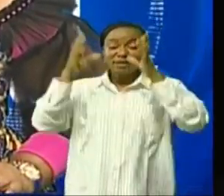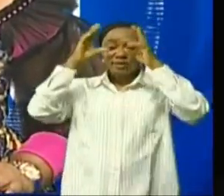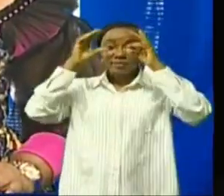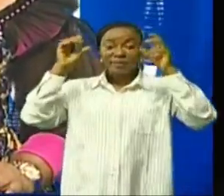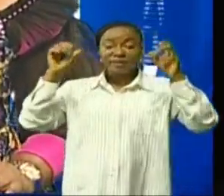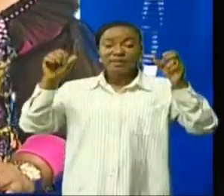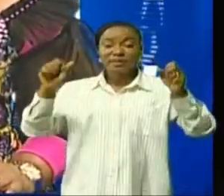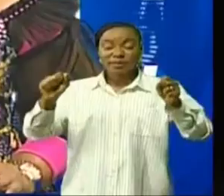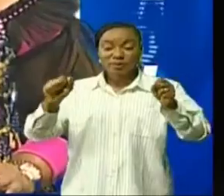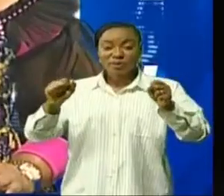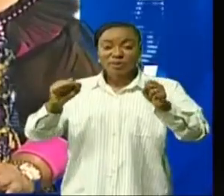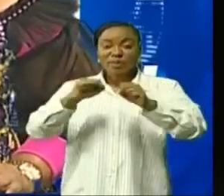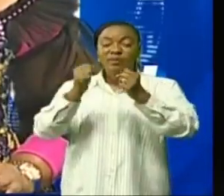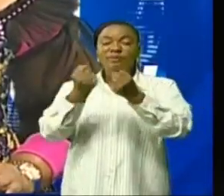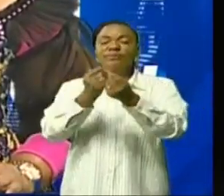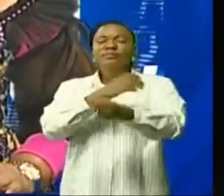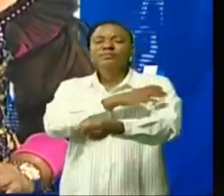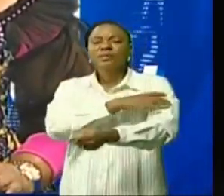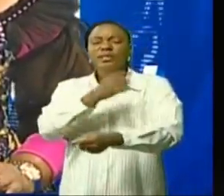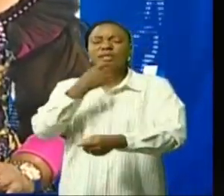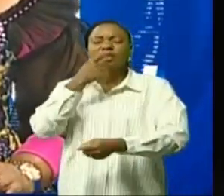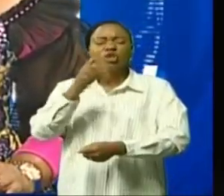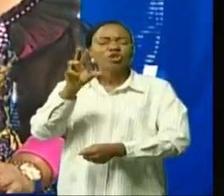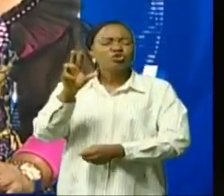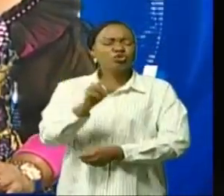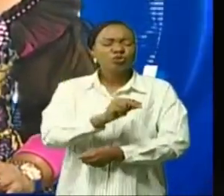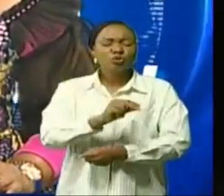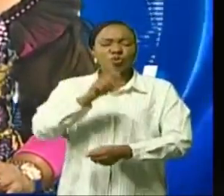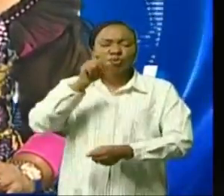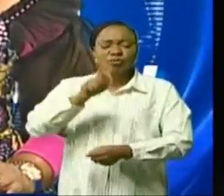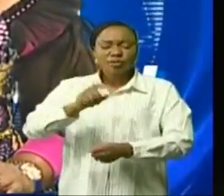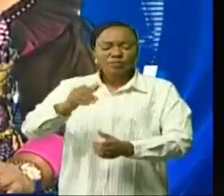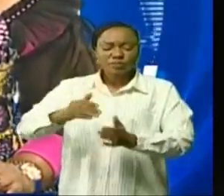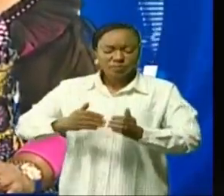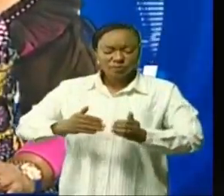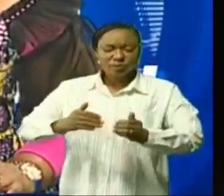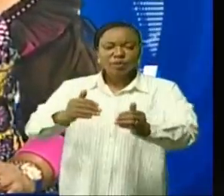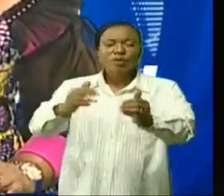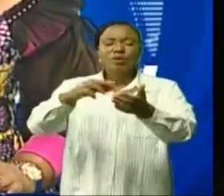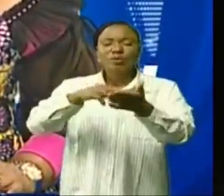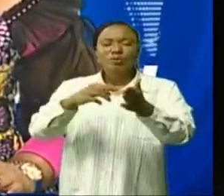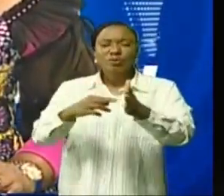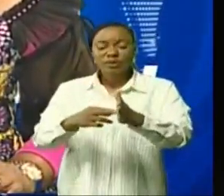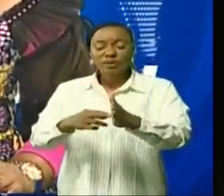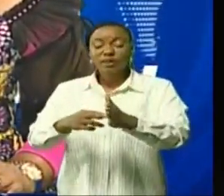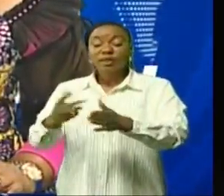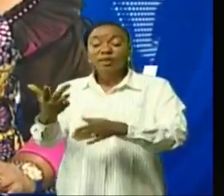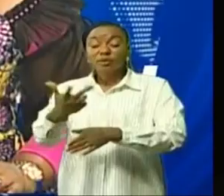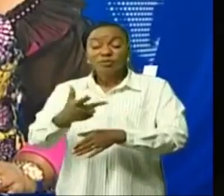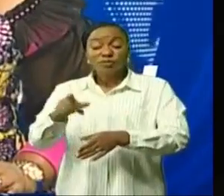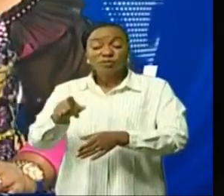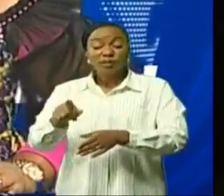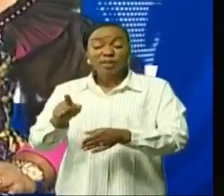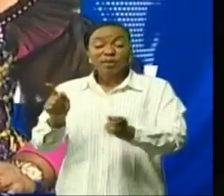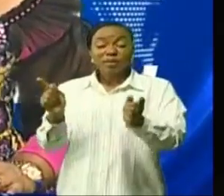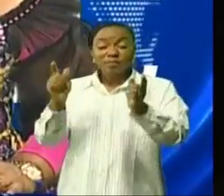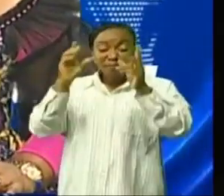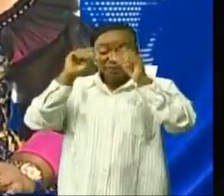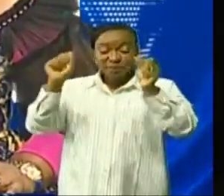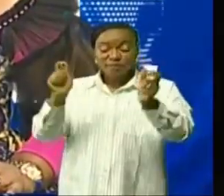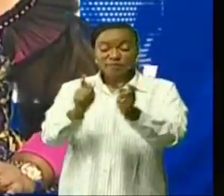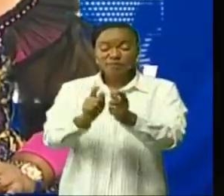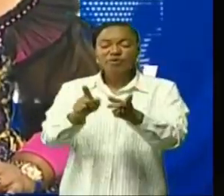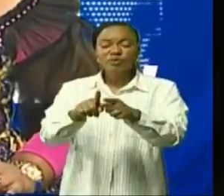mécanisme national de suivi Claude Ibalanqui. D'autres sujets, notamment la tripartite de Lwanda, se sont invités aux échanges Robert